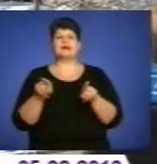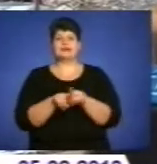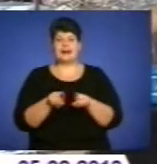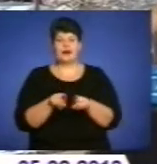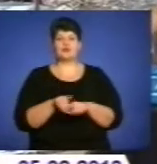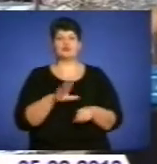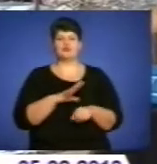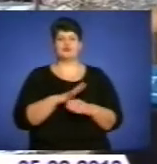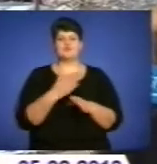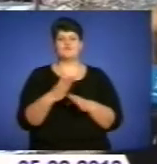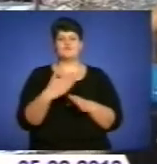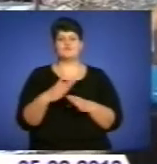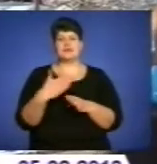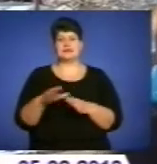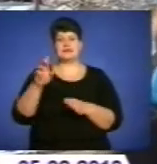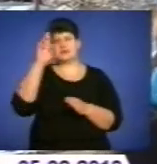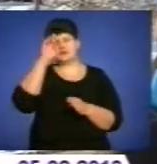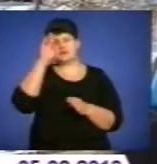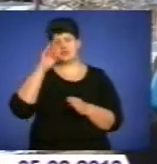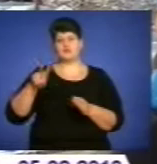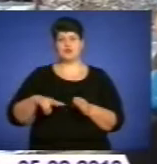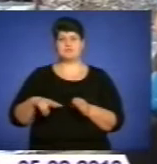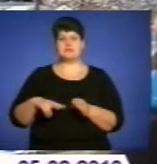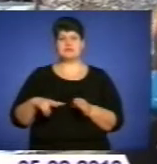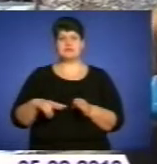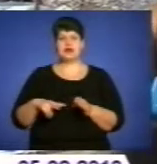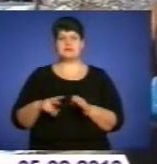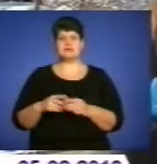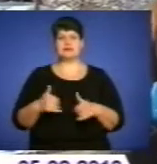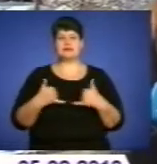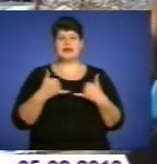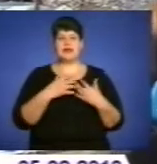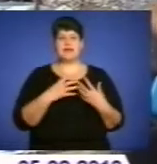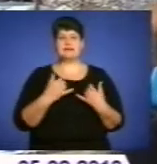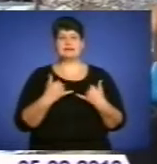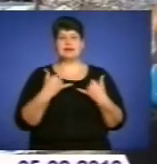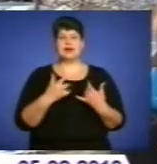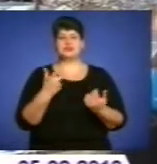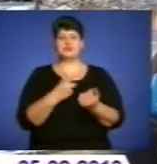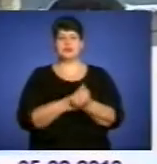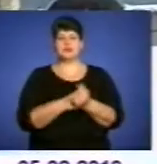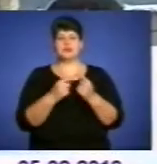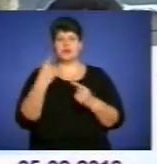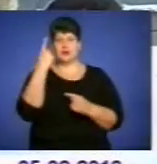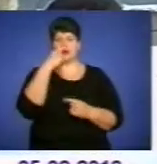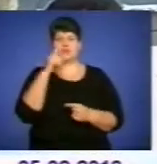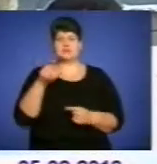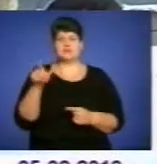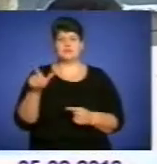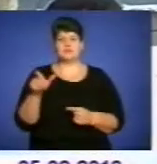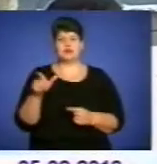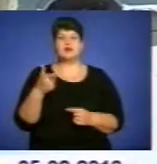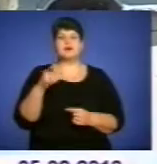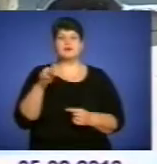Держадміністрації для щеплення осіб з груп ризику. Відомо, що грип